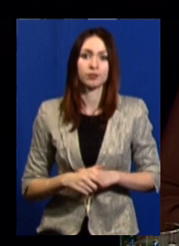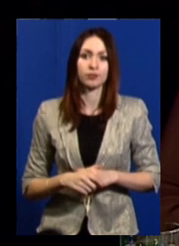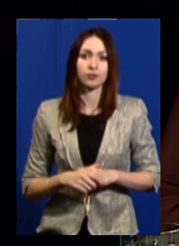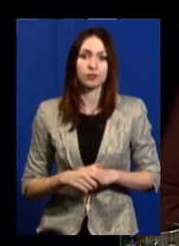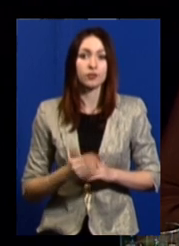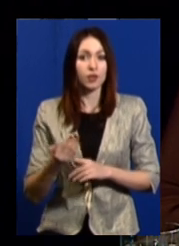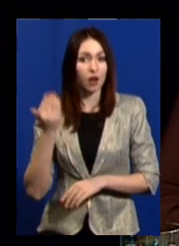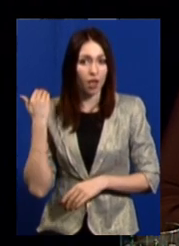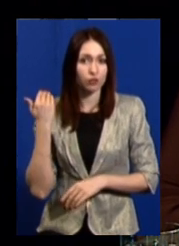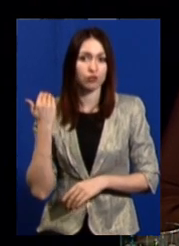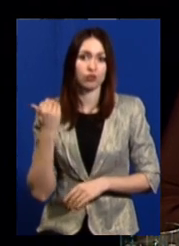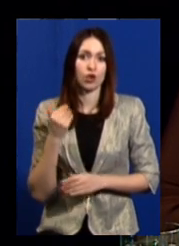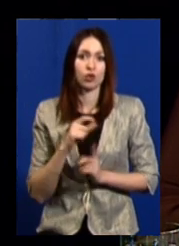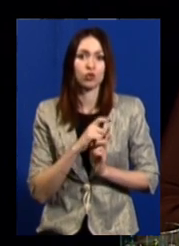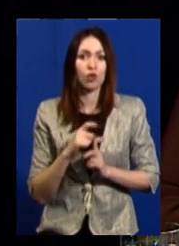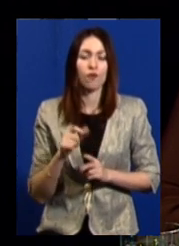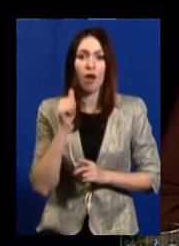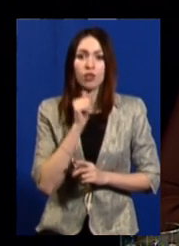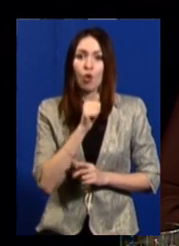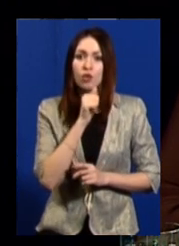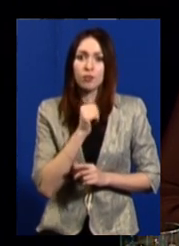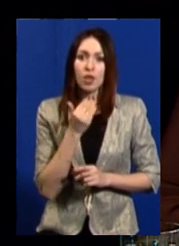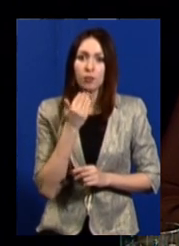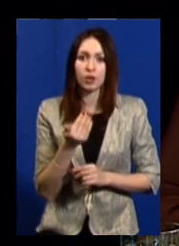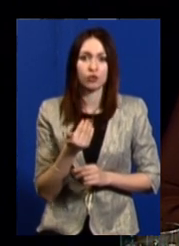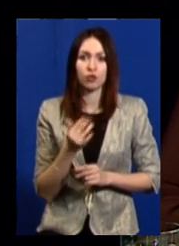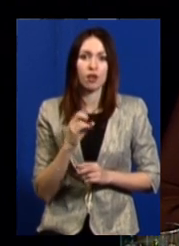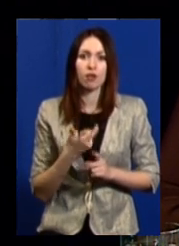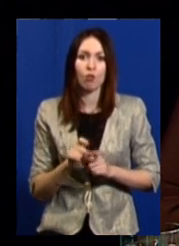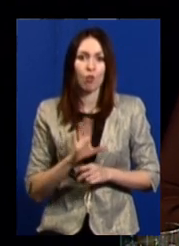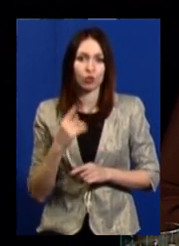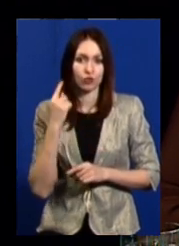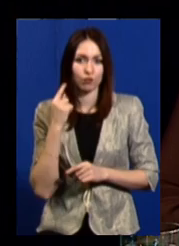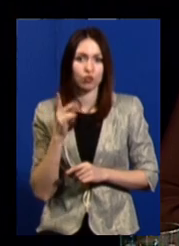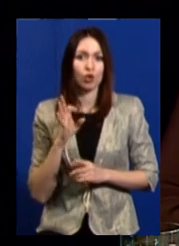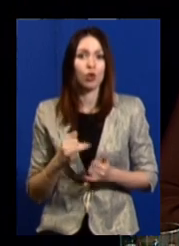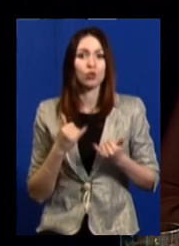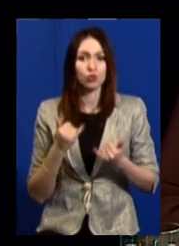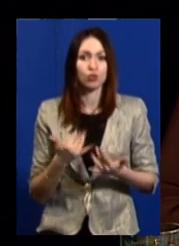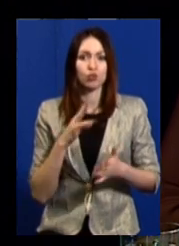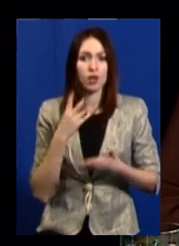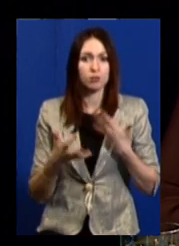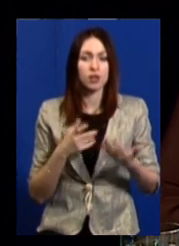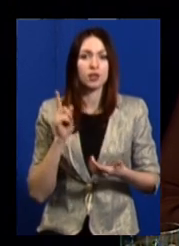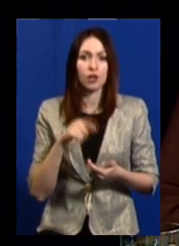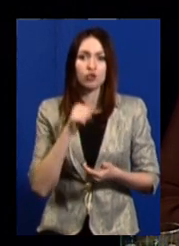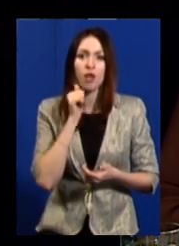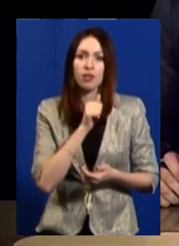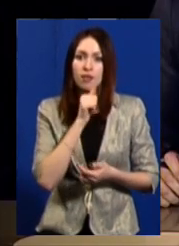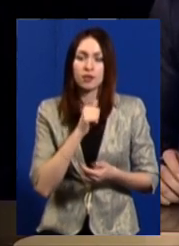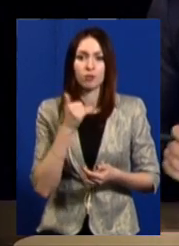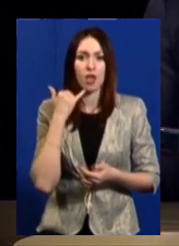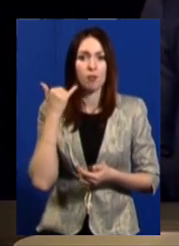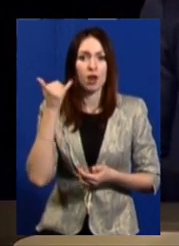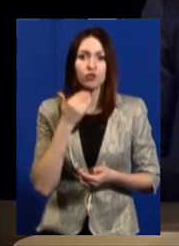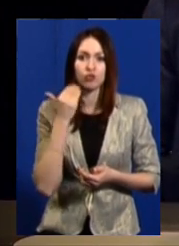Раніше слово «анонімне звернення» якось не дуже звучало, але наразі зараз розглядається навіть анонімні звернення, тому